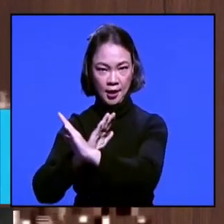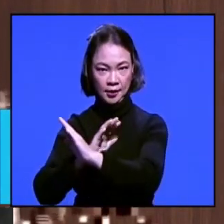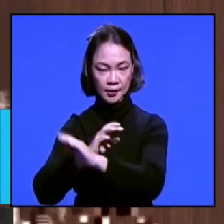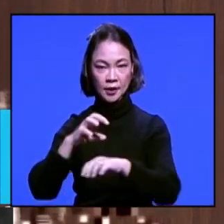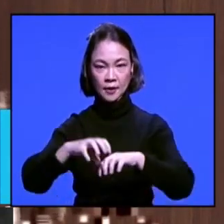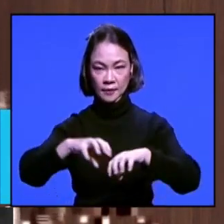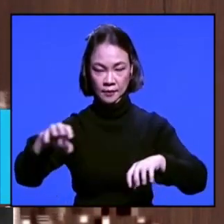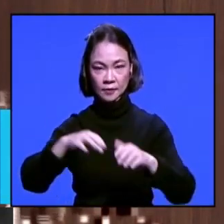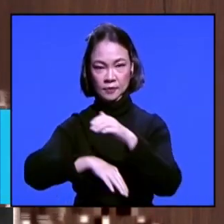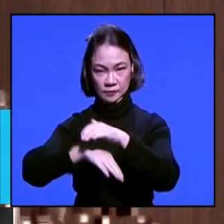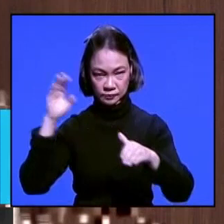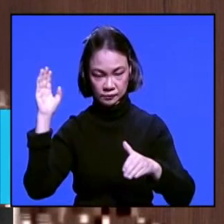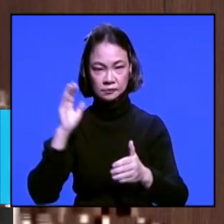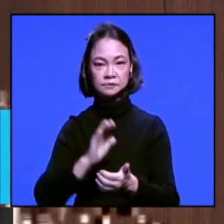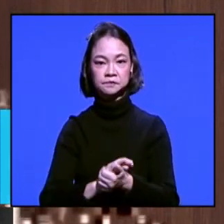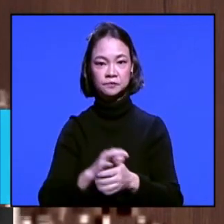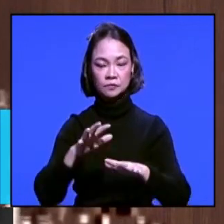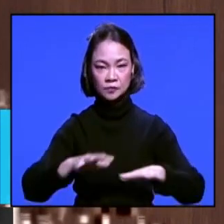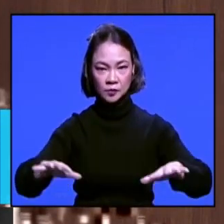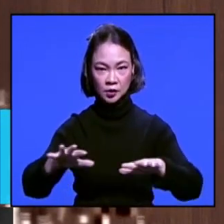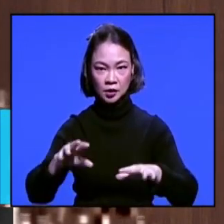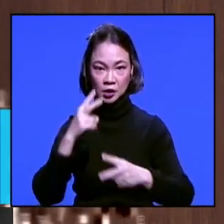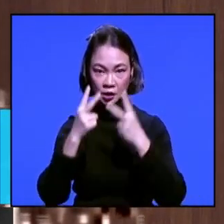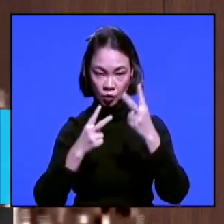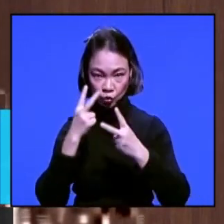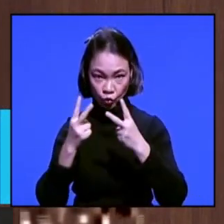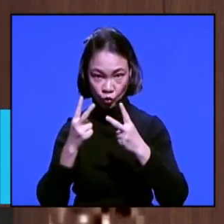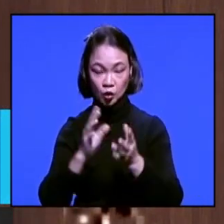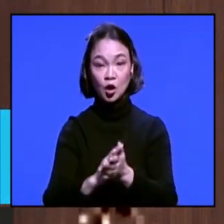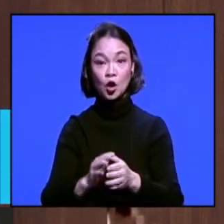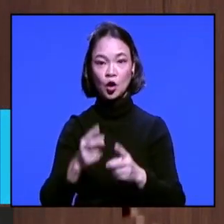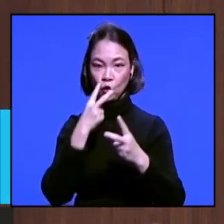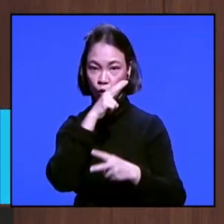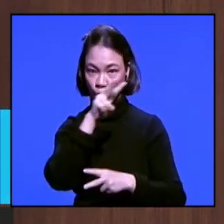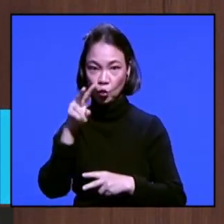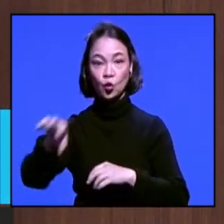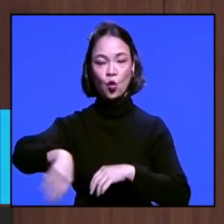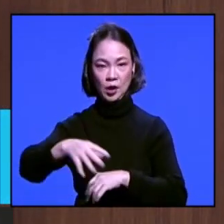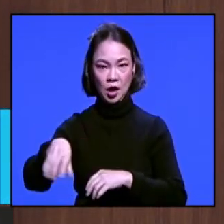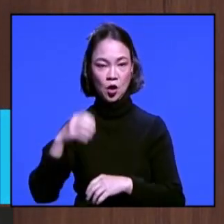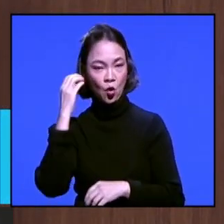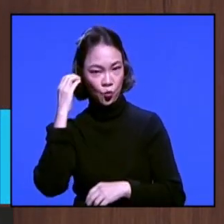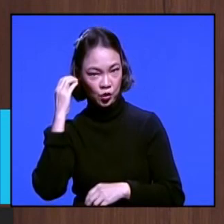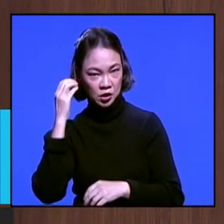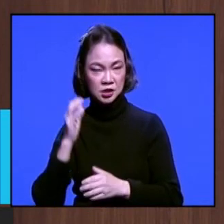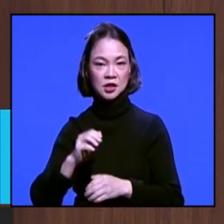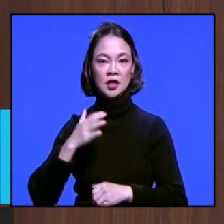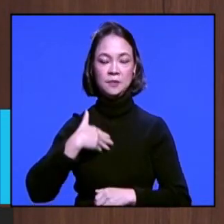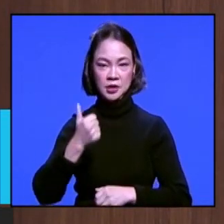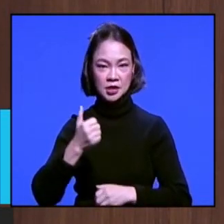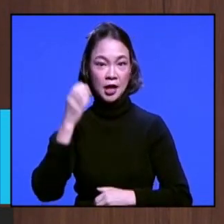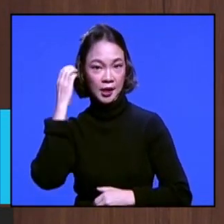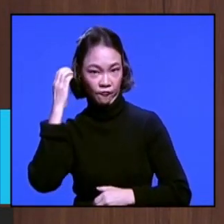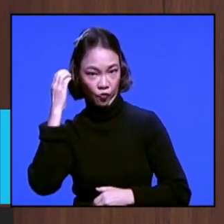lokasi dan tidak diperkenankan di jenguk keluarganya. Komunikasi dapat dilakukan melalui sambungan telepon seluler.